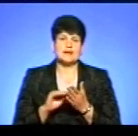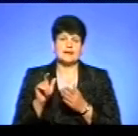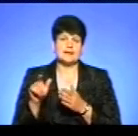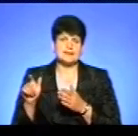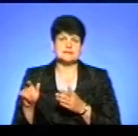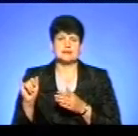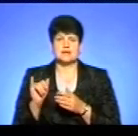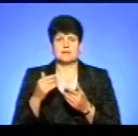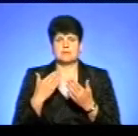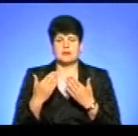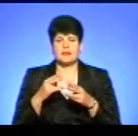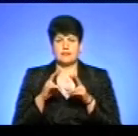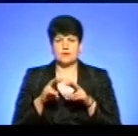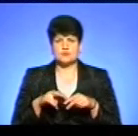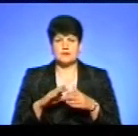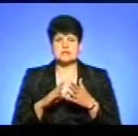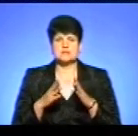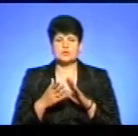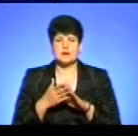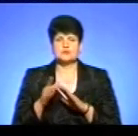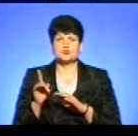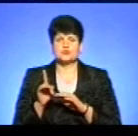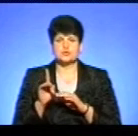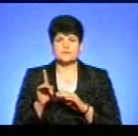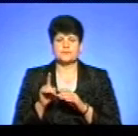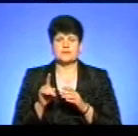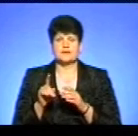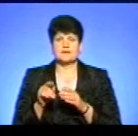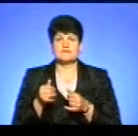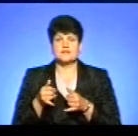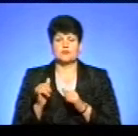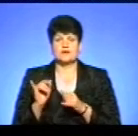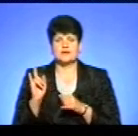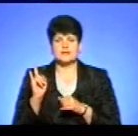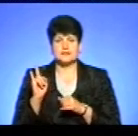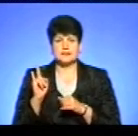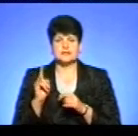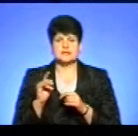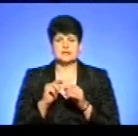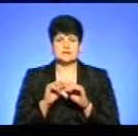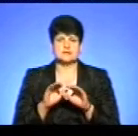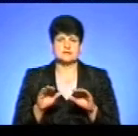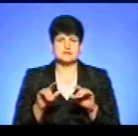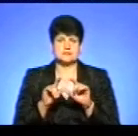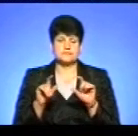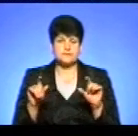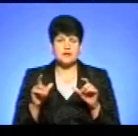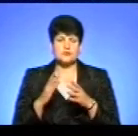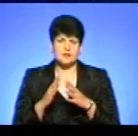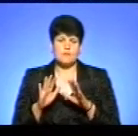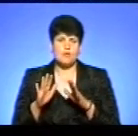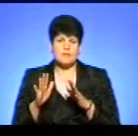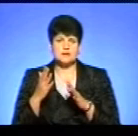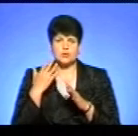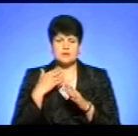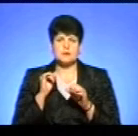і ми аналізували ситуацію щодо відрахування дитини із закладу дошкільної освіти. То є певні моменти,